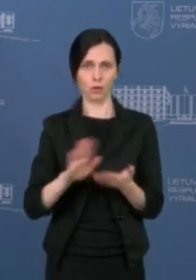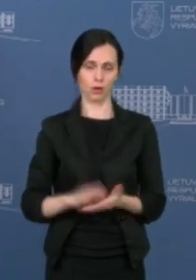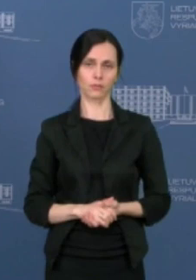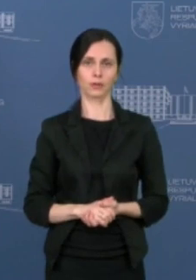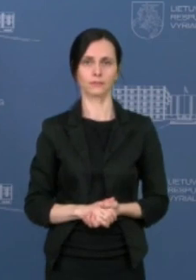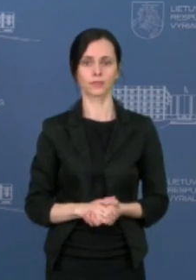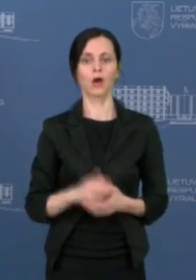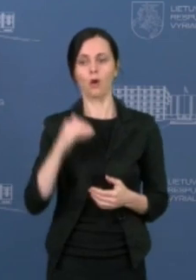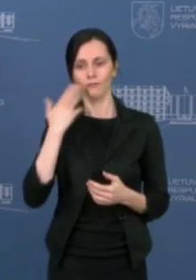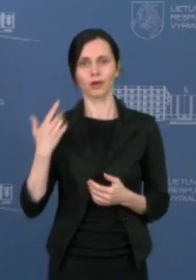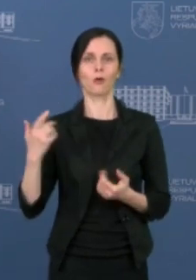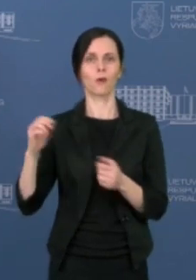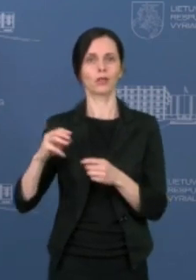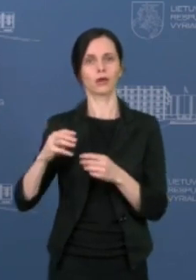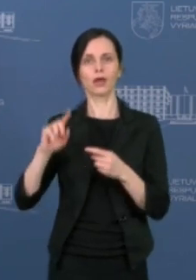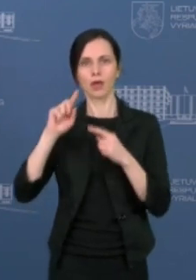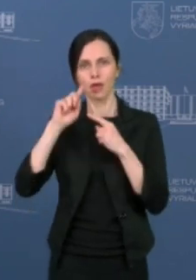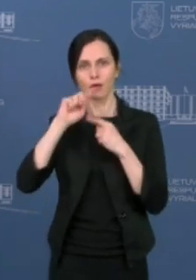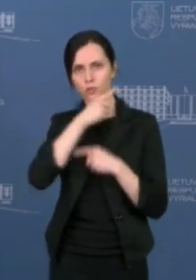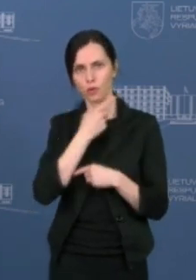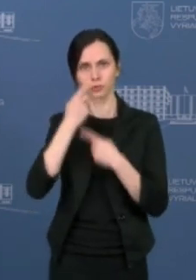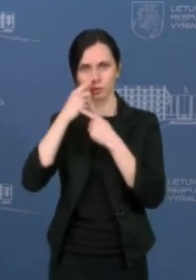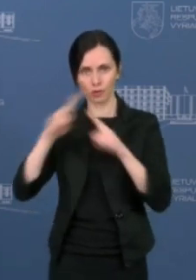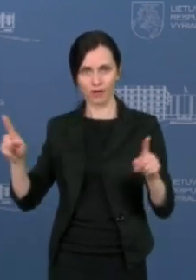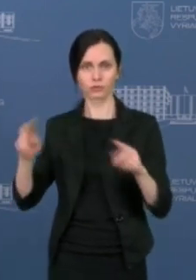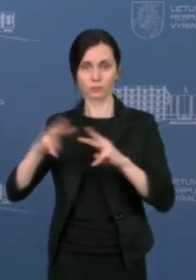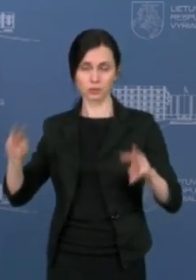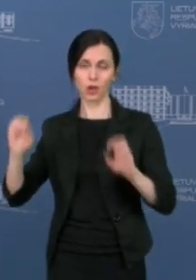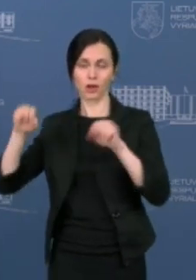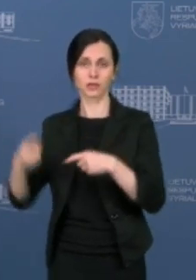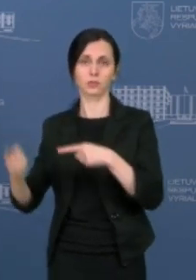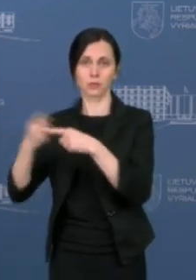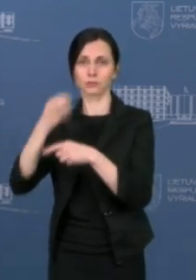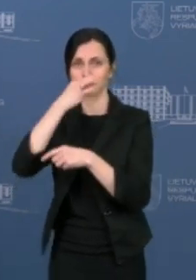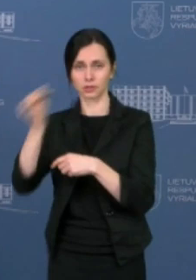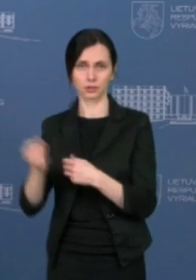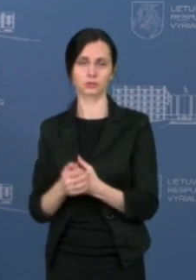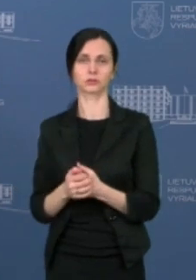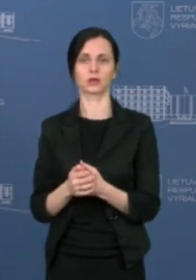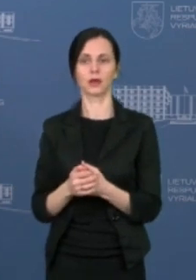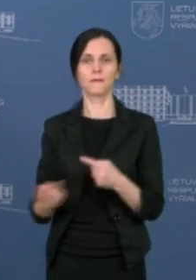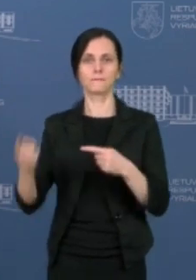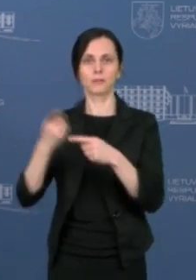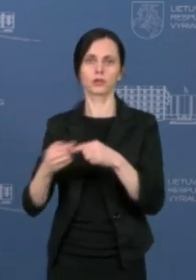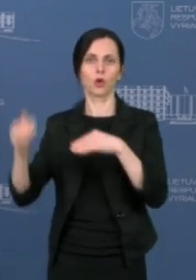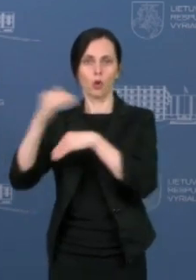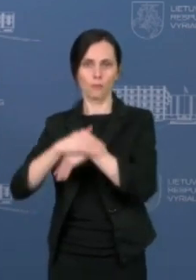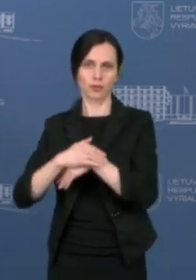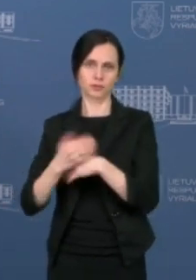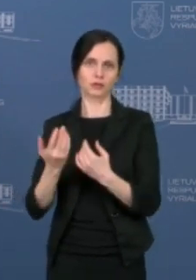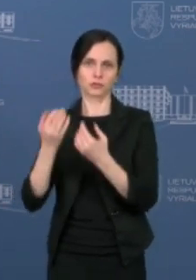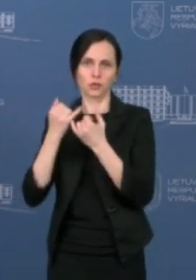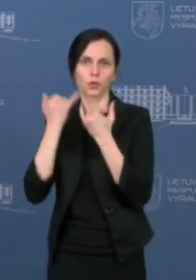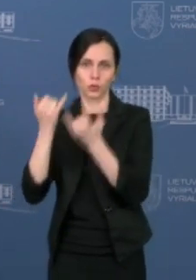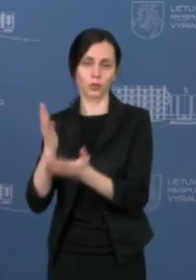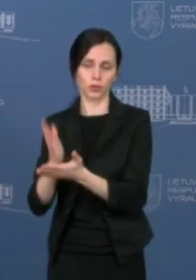ekonomikos ir inovacijų ministrė galės pasakyti, yra numatytos ir papildomios testavimo kompensavimo galimybės,